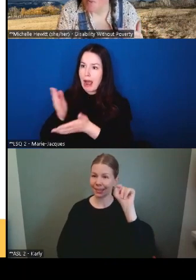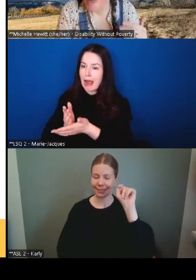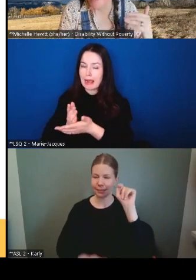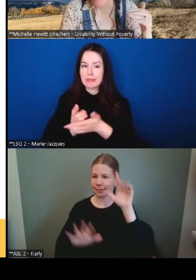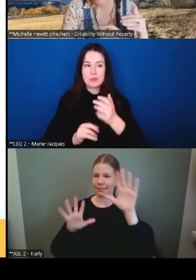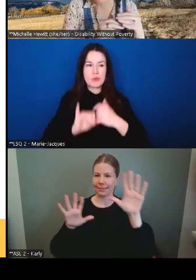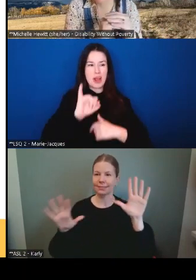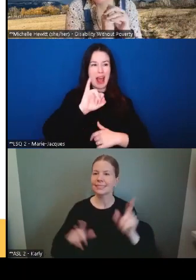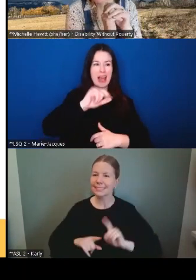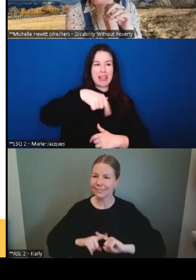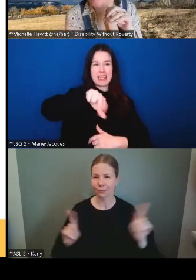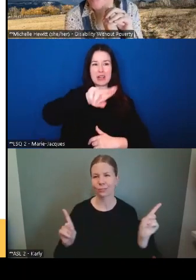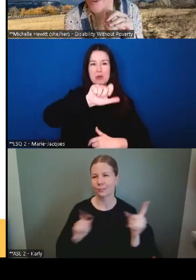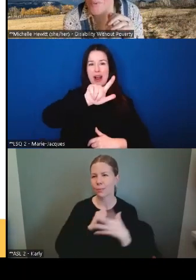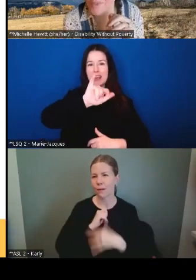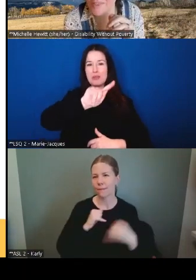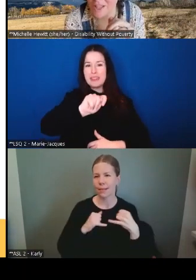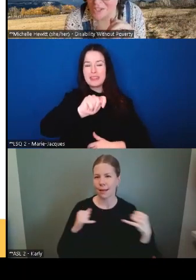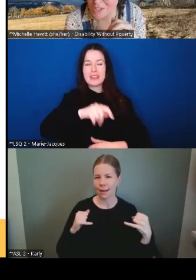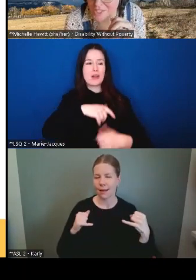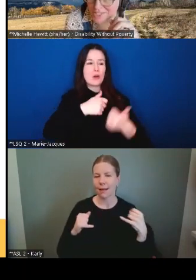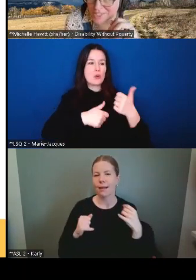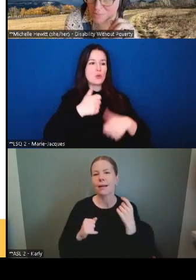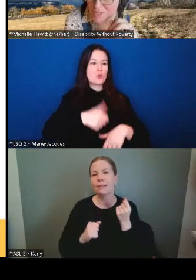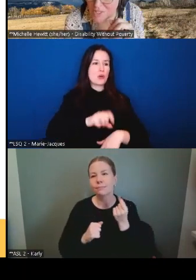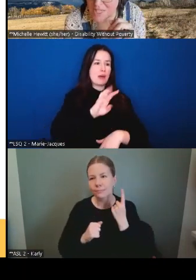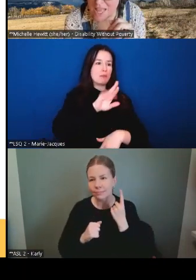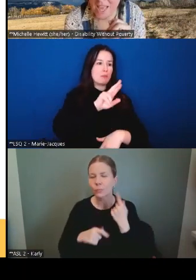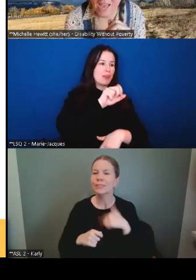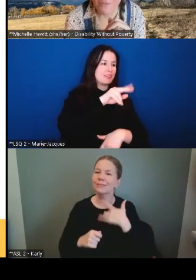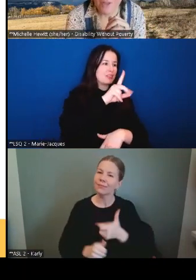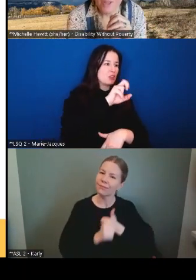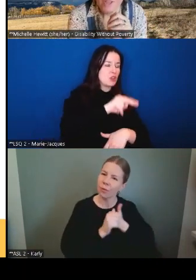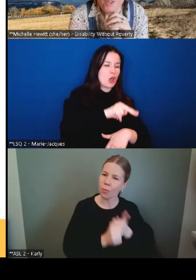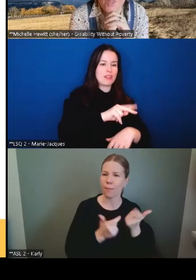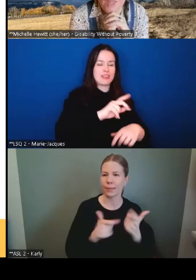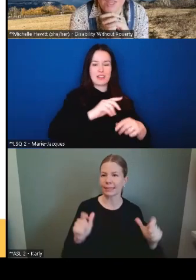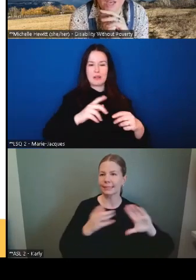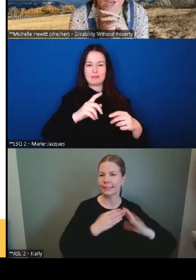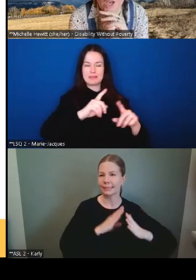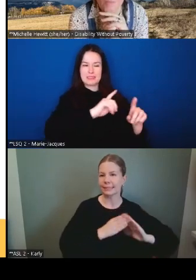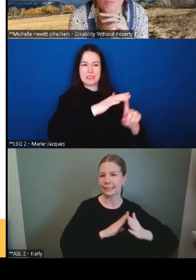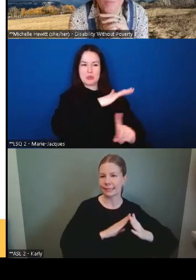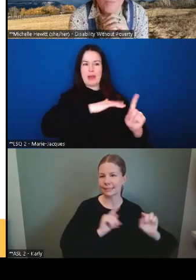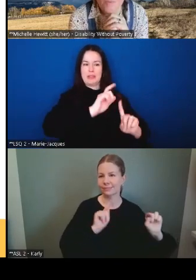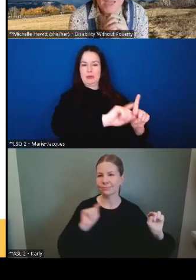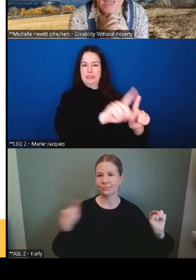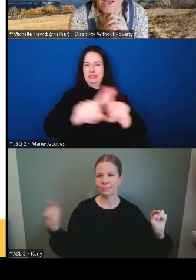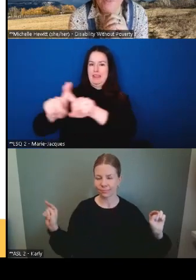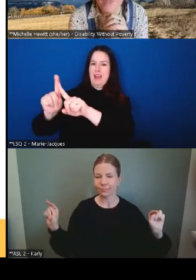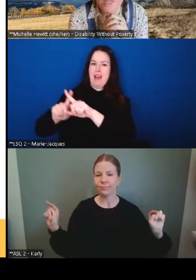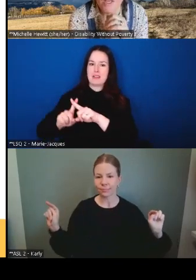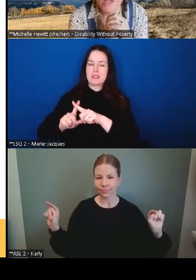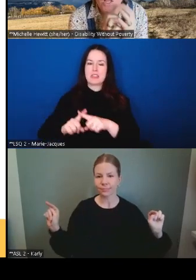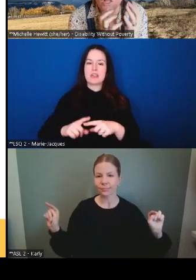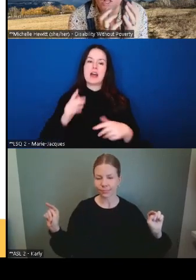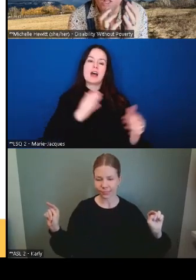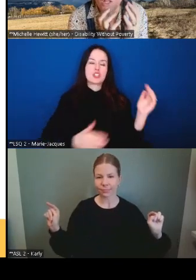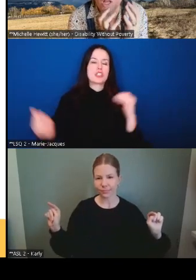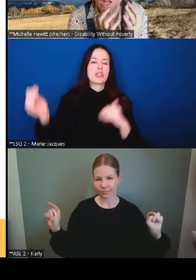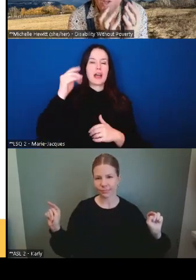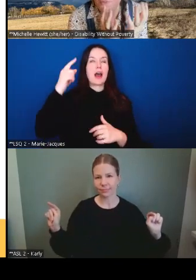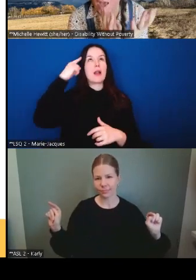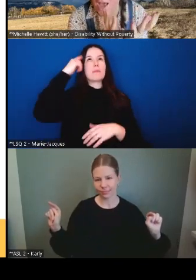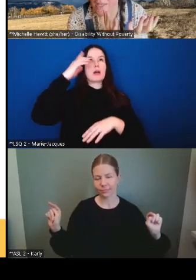Brampton. Et donc, nous savons tous qu'ils ont tendance à se concentrer sur les plus grandes villes